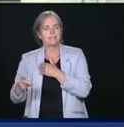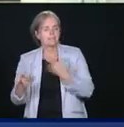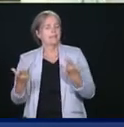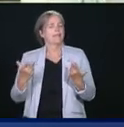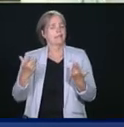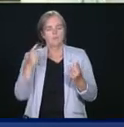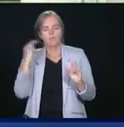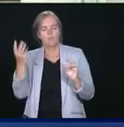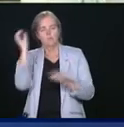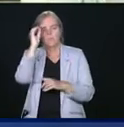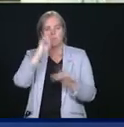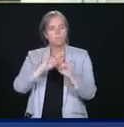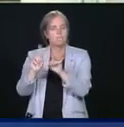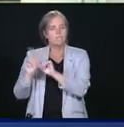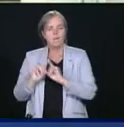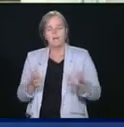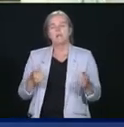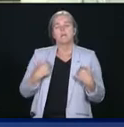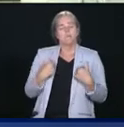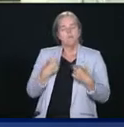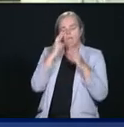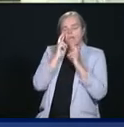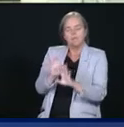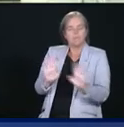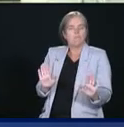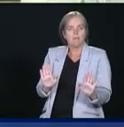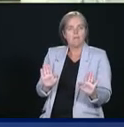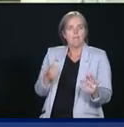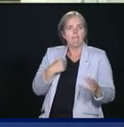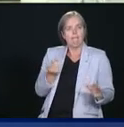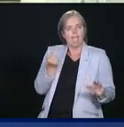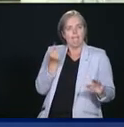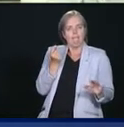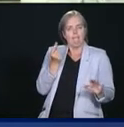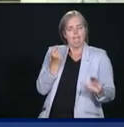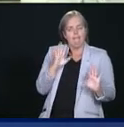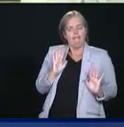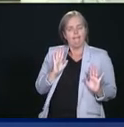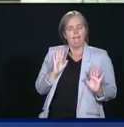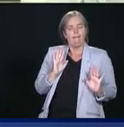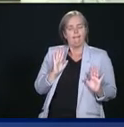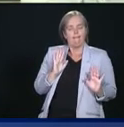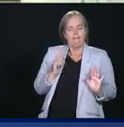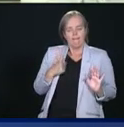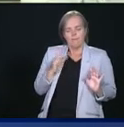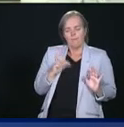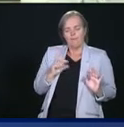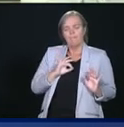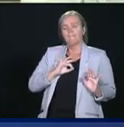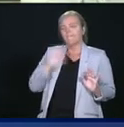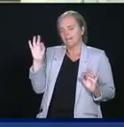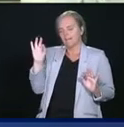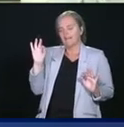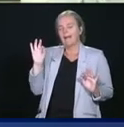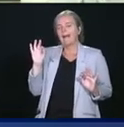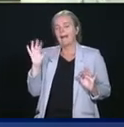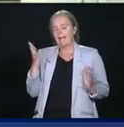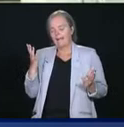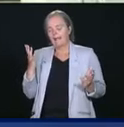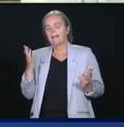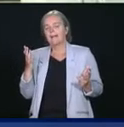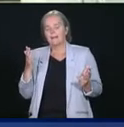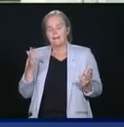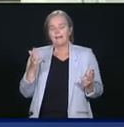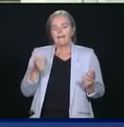respectueux et nous allons être là. Nous comprenons que le fédéral a peut-être un peu plus de marge de manœuvre